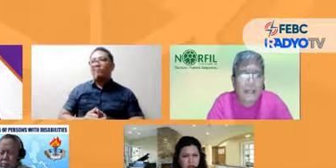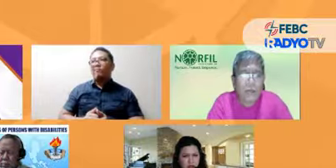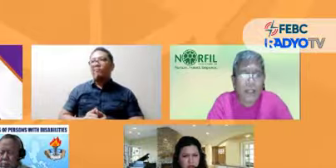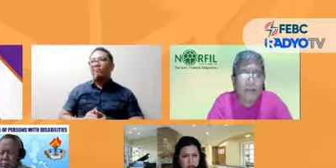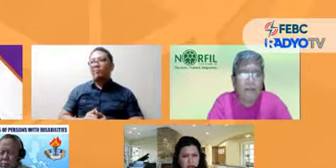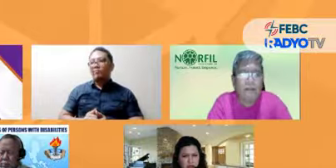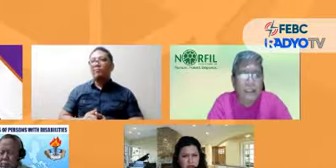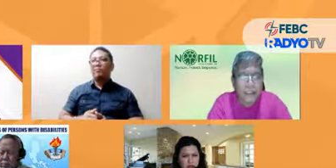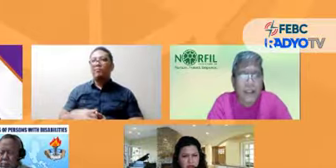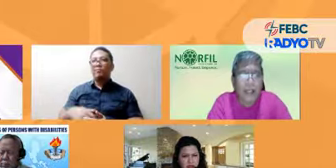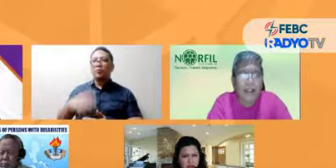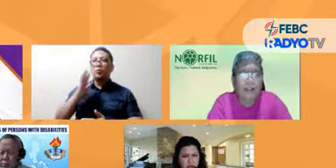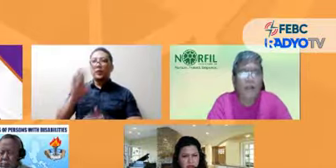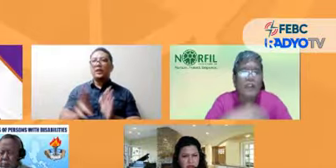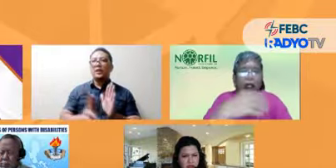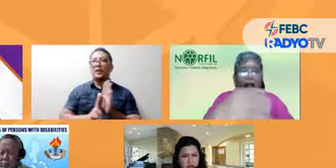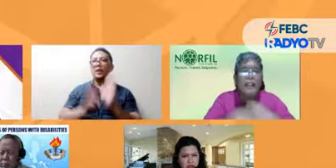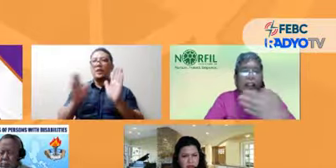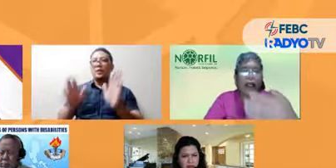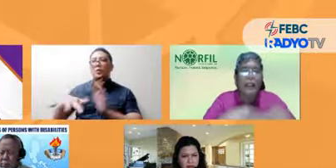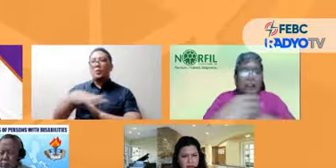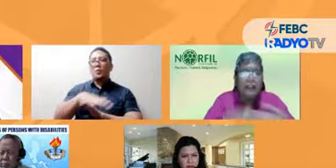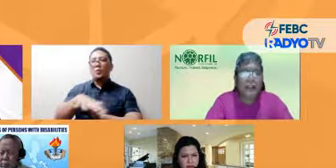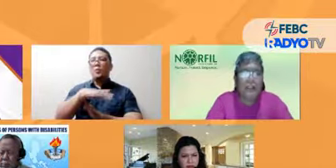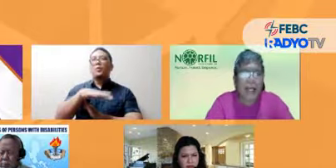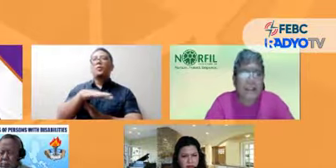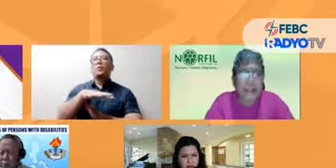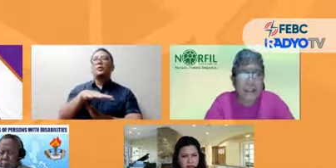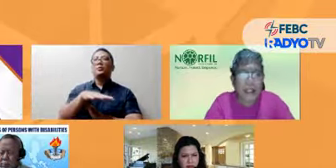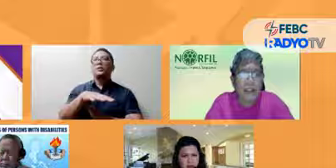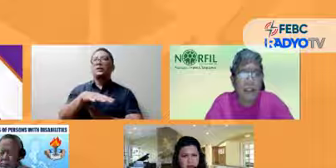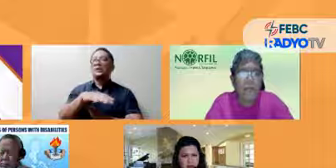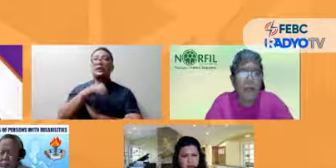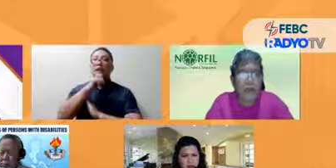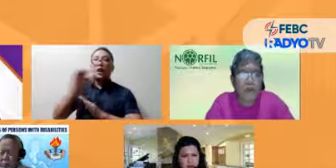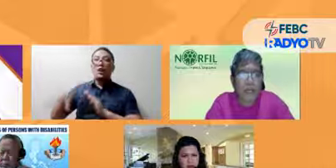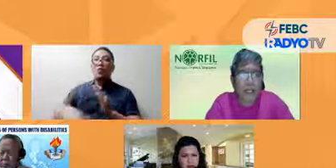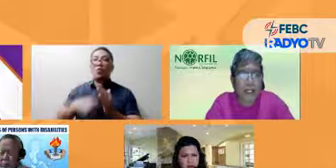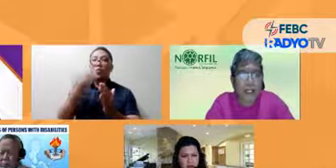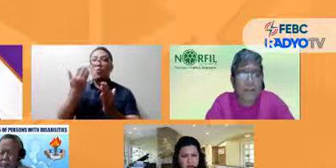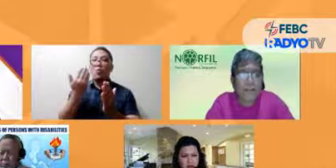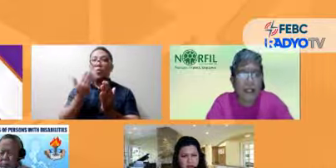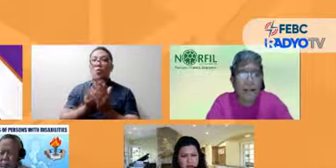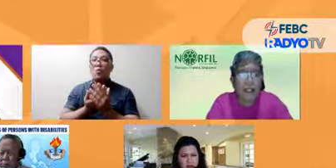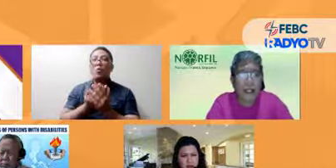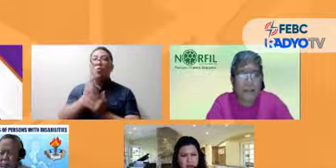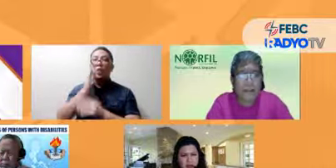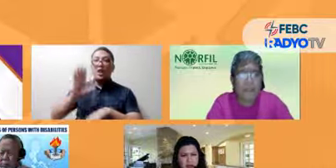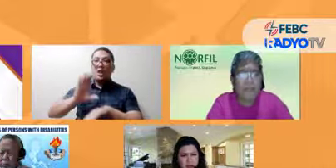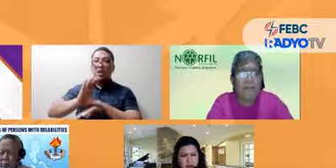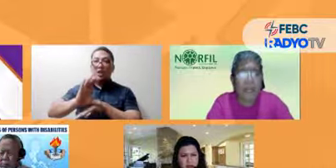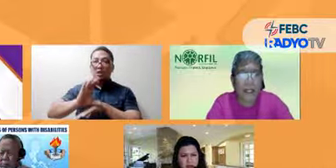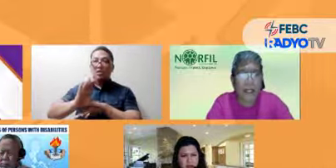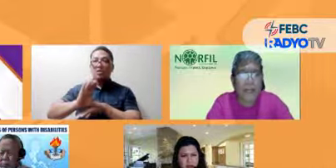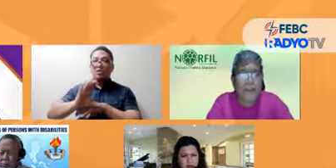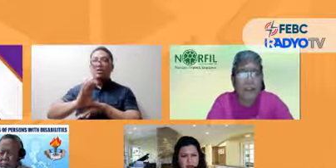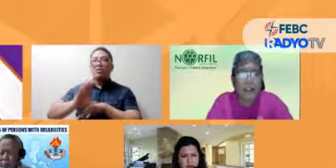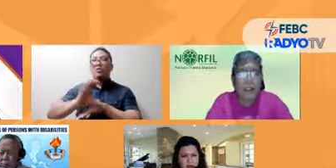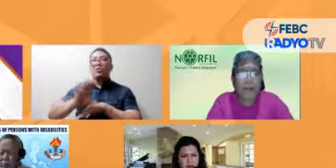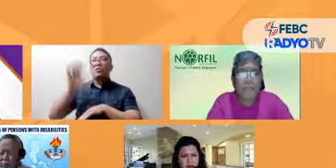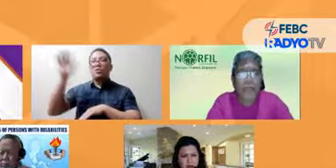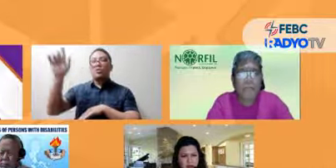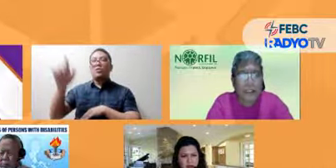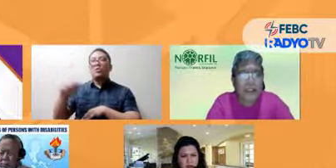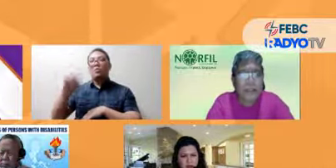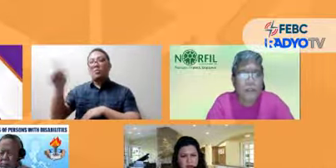nangangatawan na sila na hindi naman lahat kasi ay nakonsulta ng ating pamalaan So may